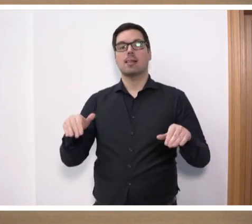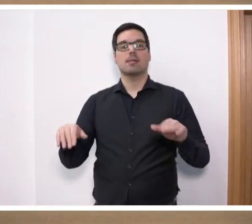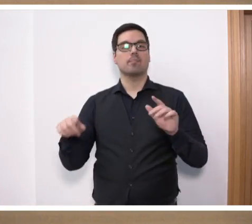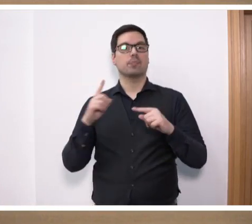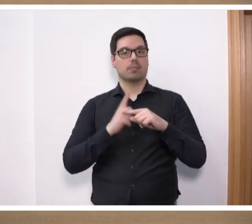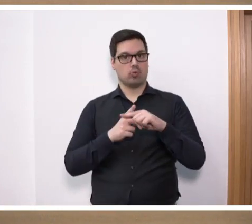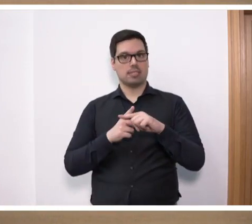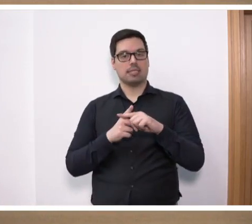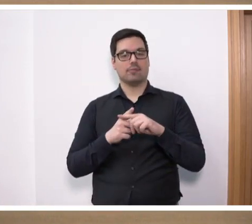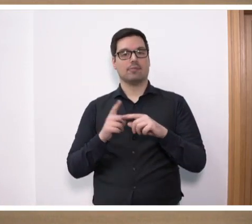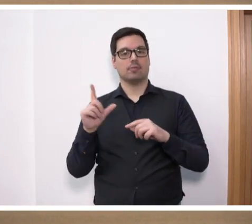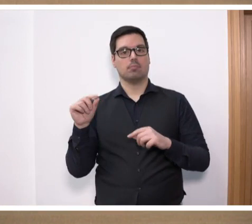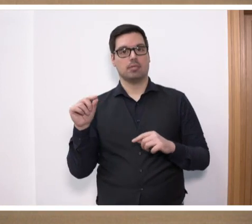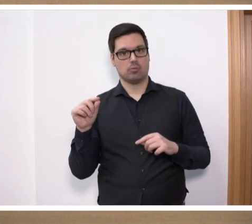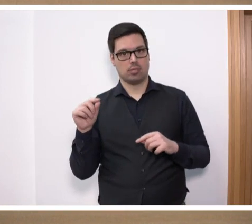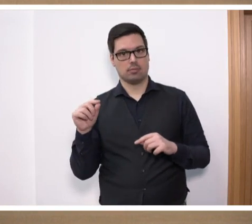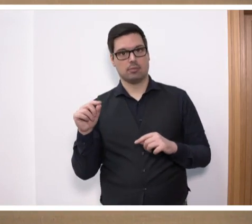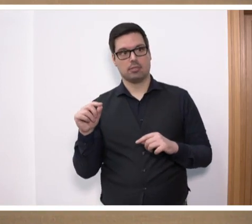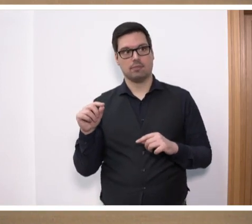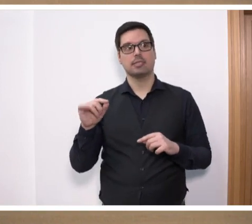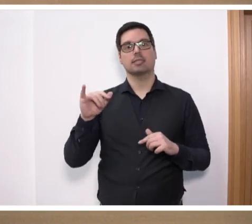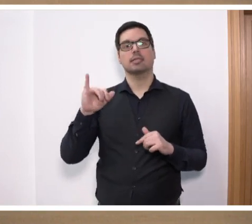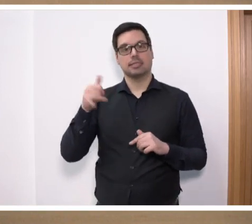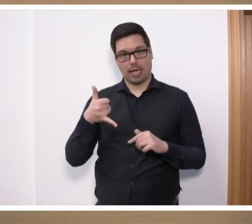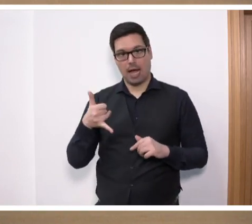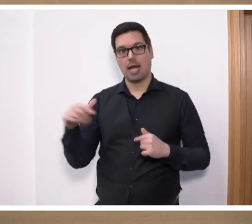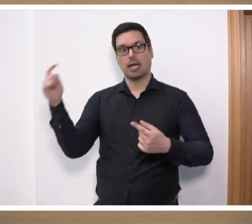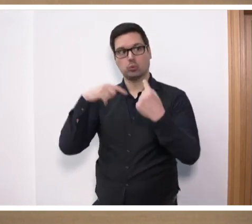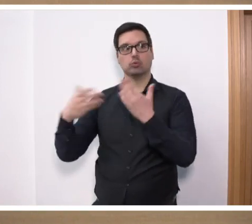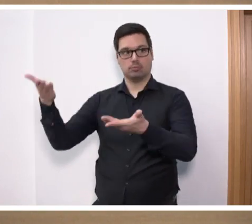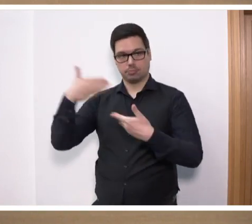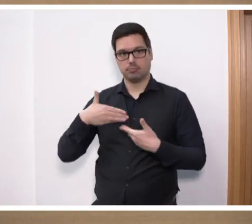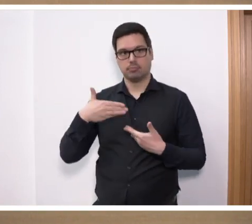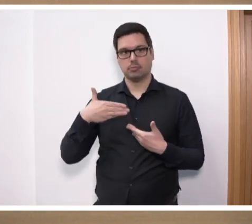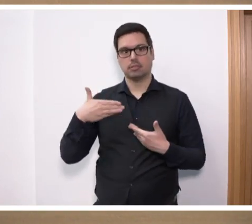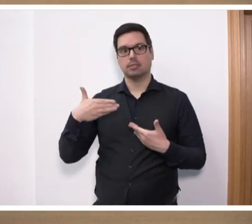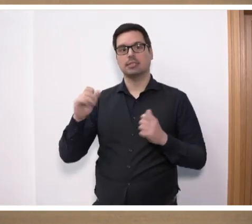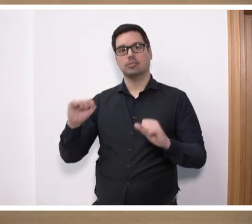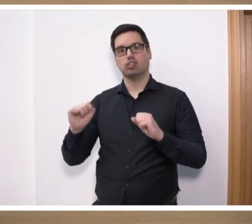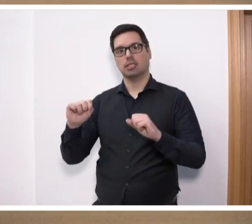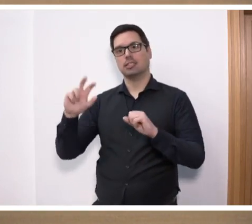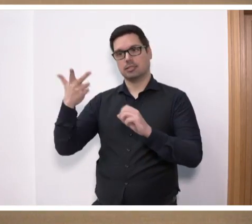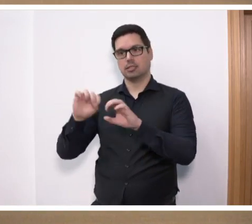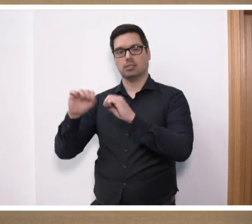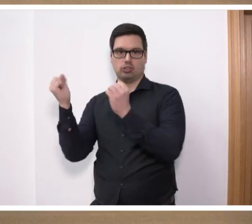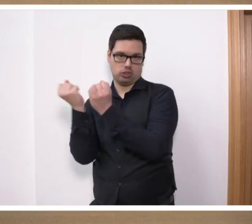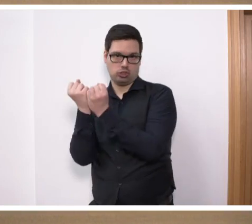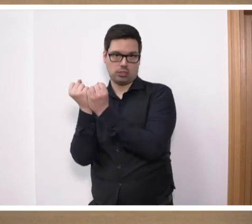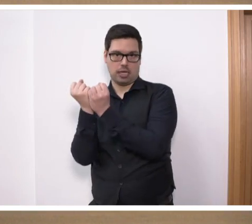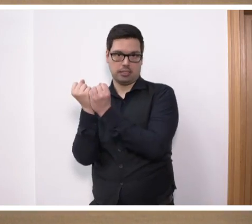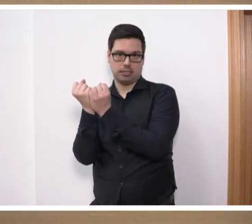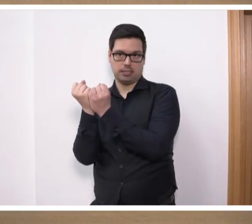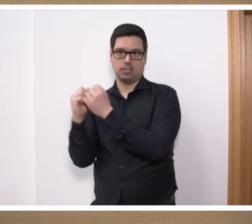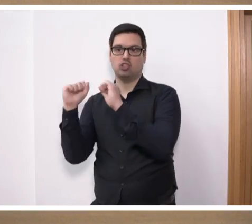Bescheidung, also im Falle einer positiven Gewährung von Asyl, soll dieser sichere Drittstaat dem Antragsteller vor Ort auch